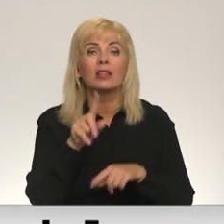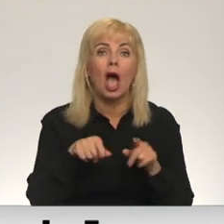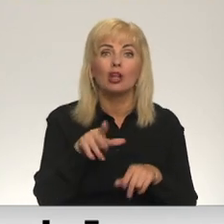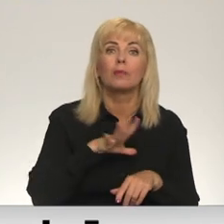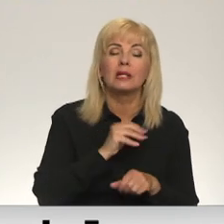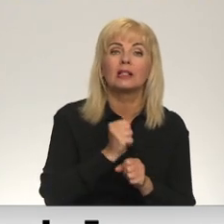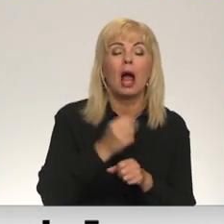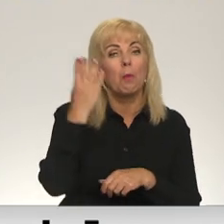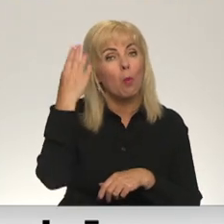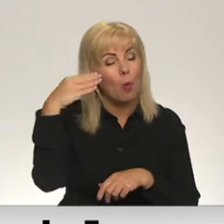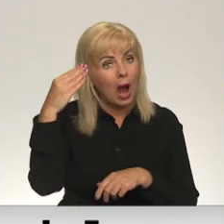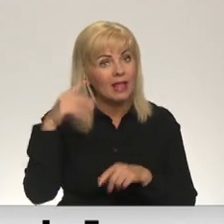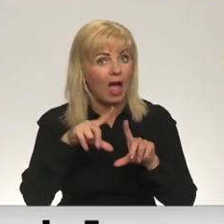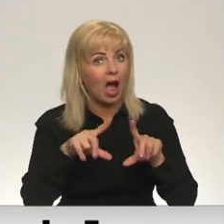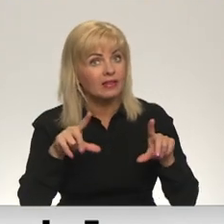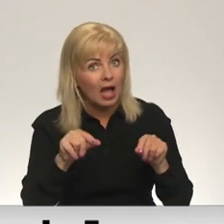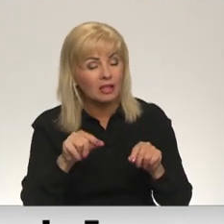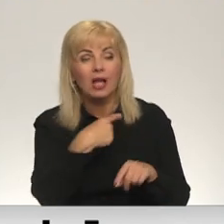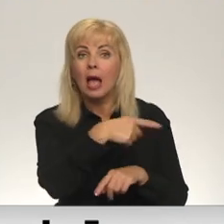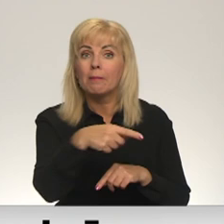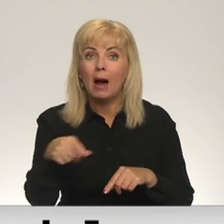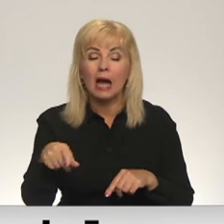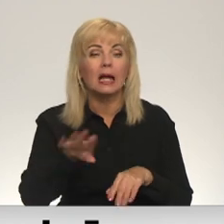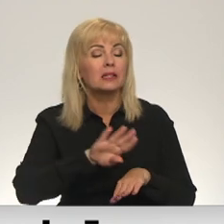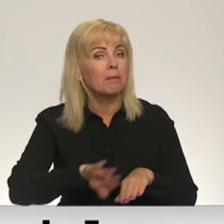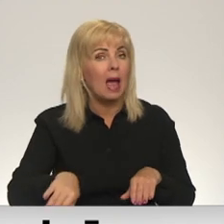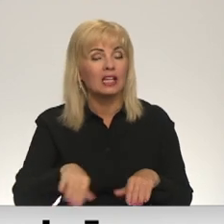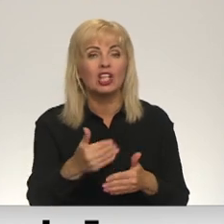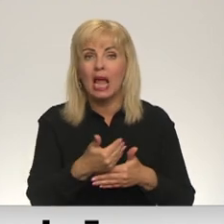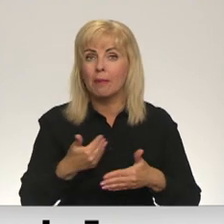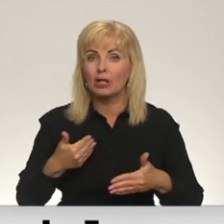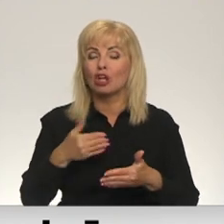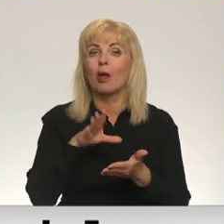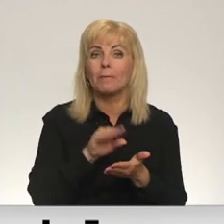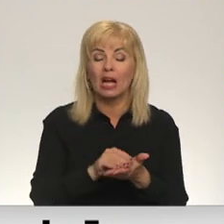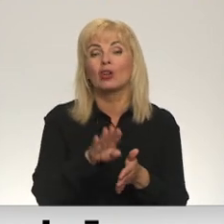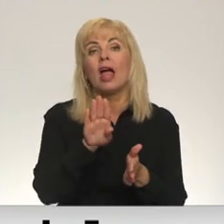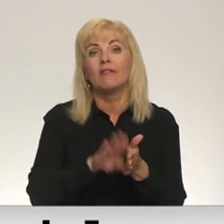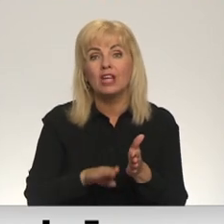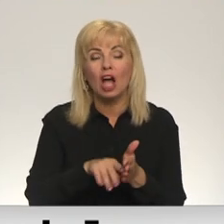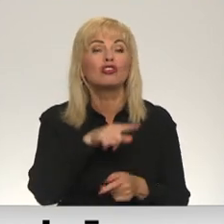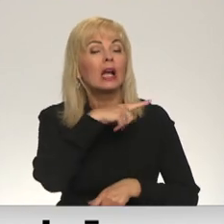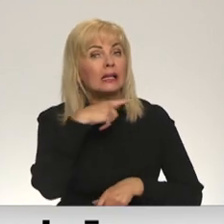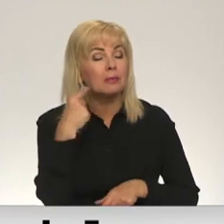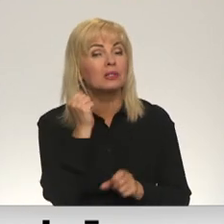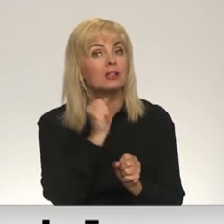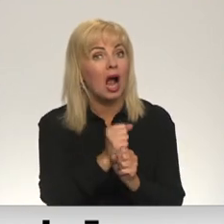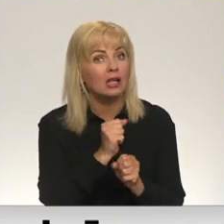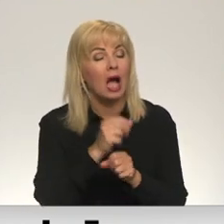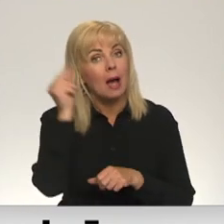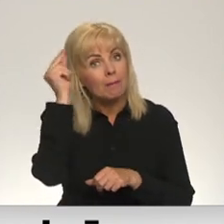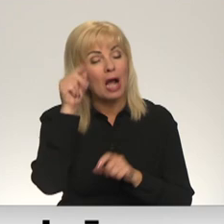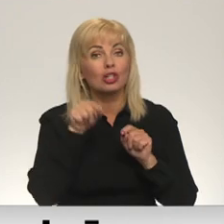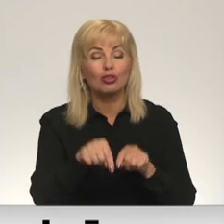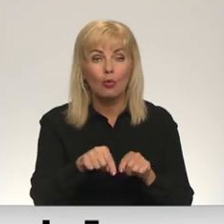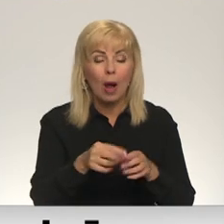modas atelijai. Pārējās gan bez kādas iepriekšējas pieredzes, bet vienkārši ar vēlmi strādāt un mācīties šo